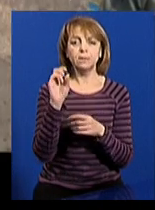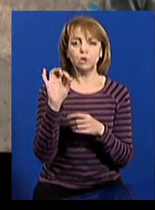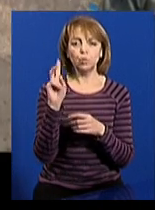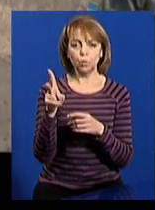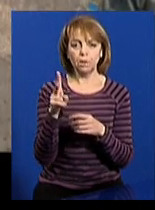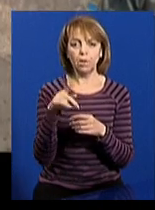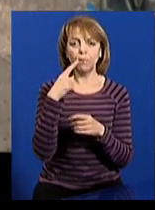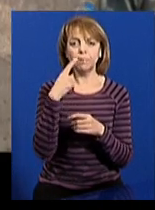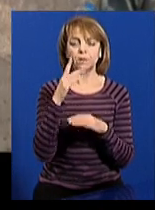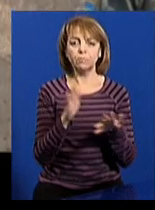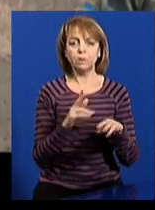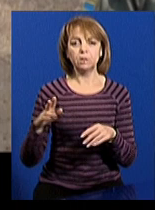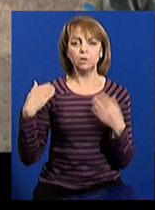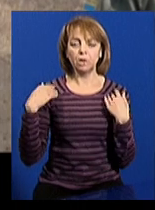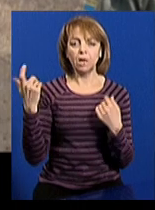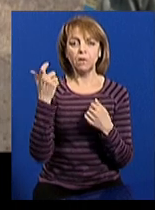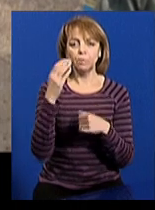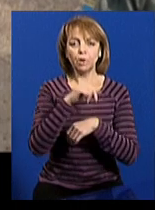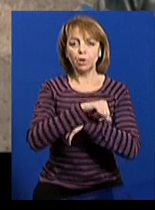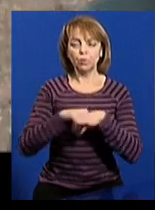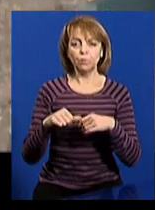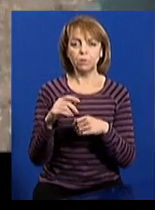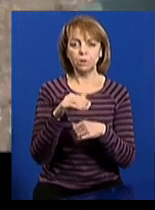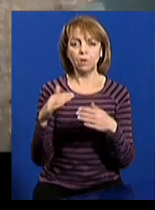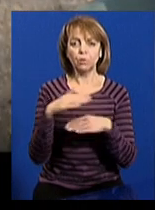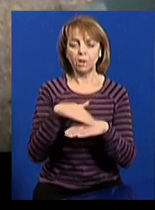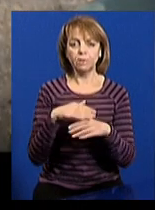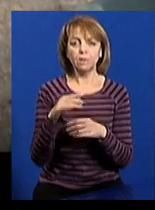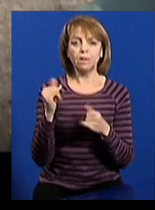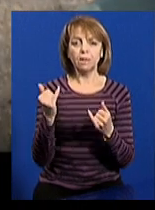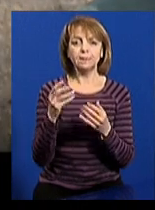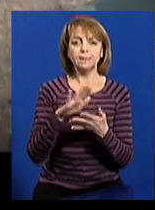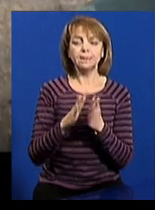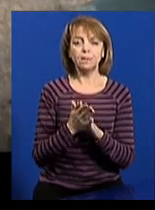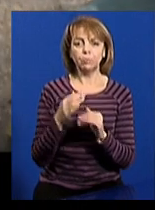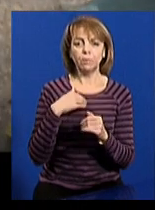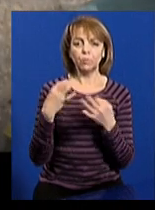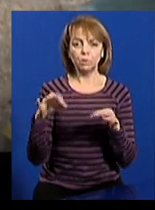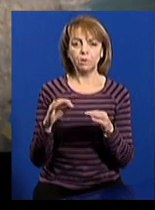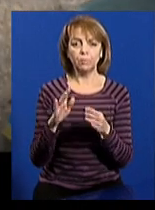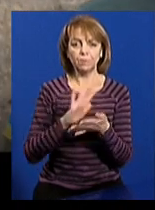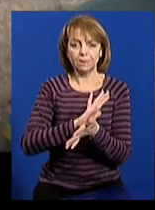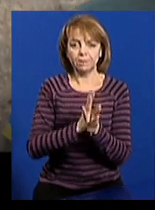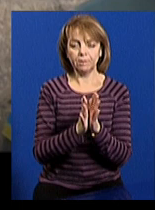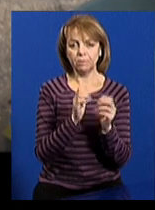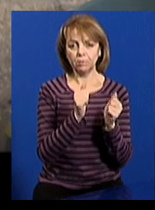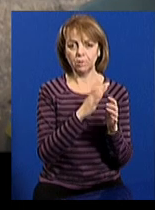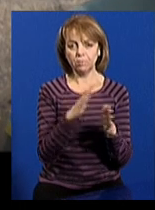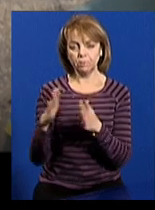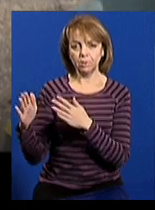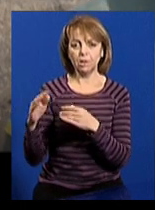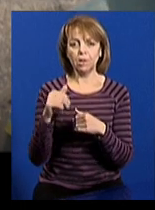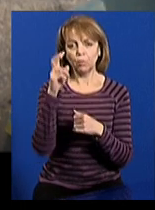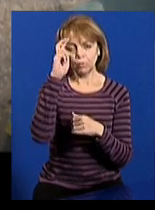Панасюк, заступник начальника Харківського прикордонного загону. Дана система дозволила нам збільшити щільність та ефективність охорони державного